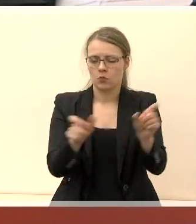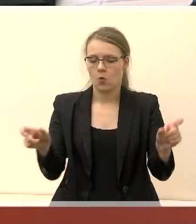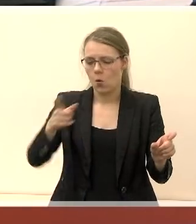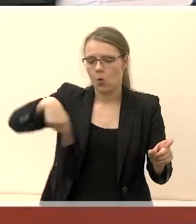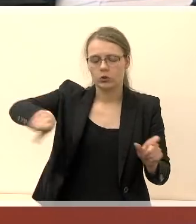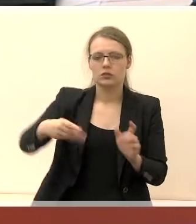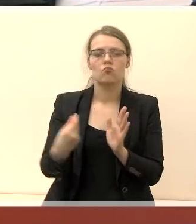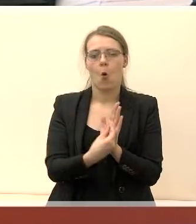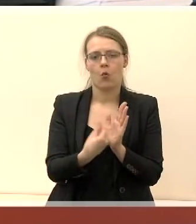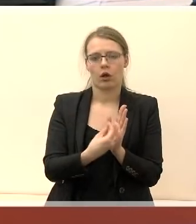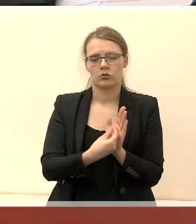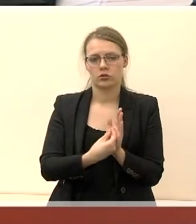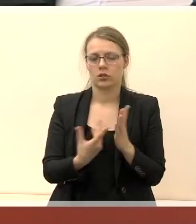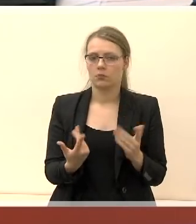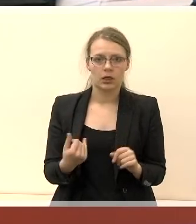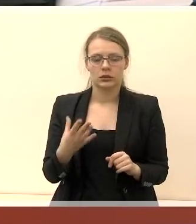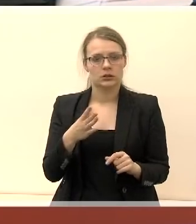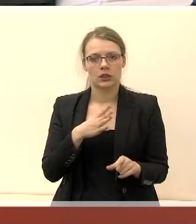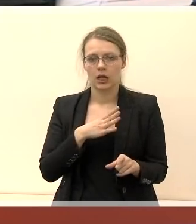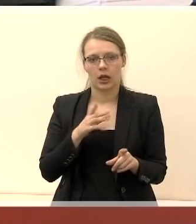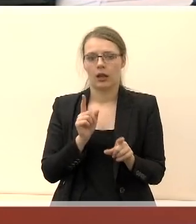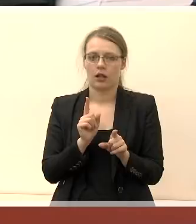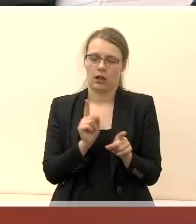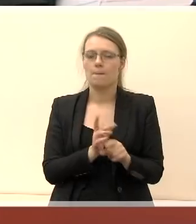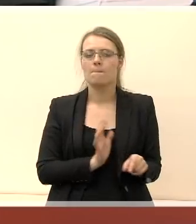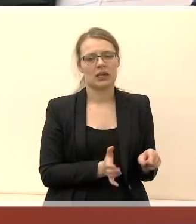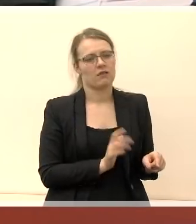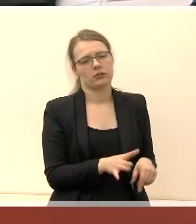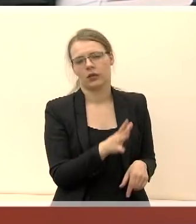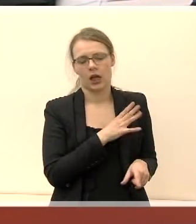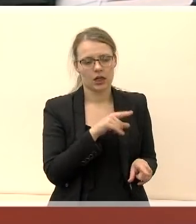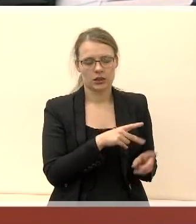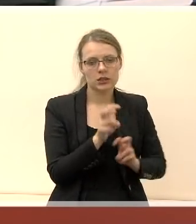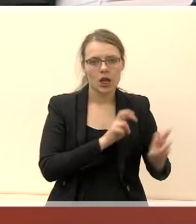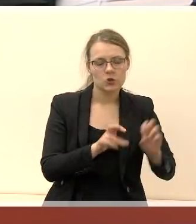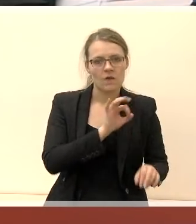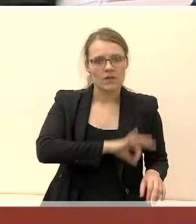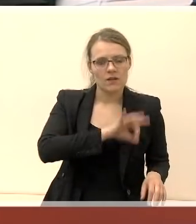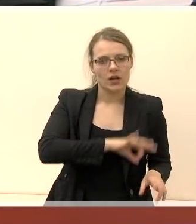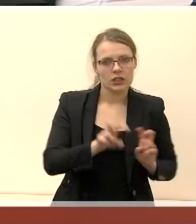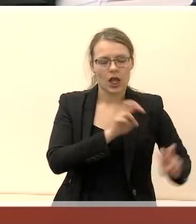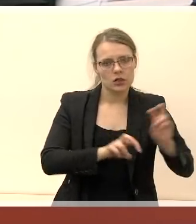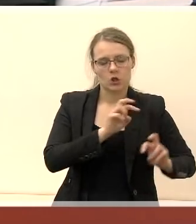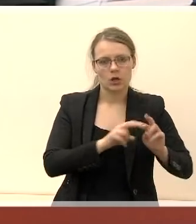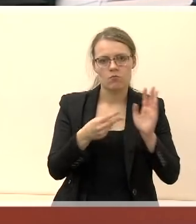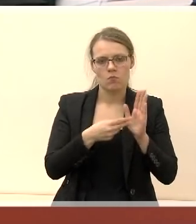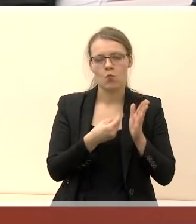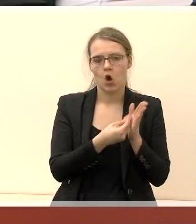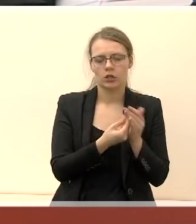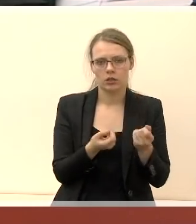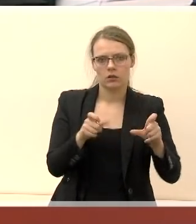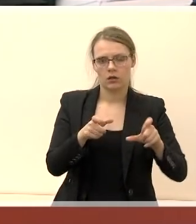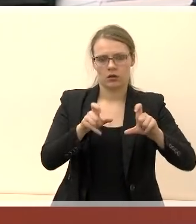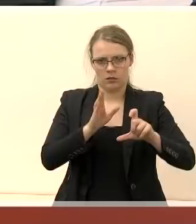mokesčių mokėtojai. Negali būti jokis įsileistas privatinikas, kuris ieškos tik tai naudos ir didys mokesčius.